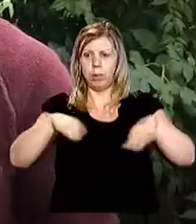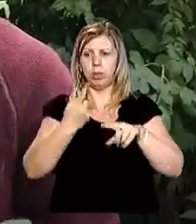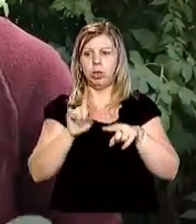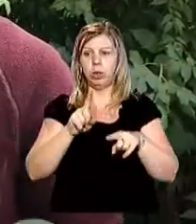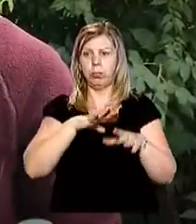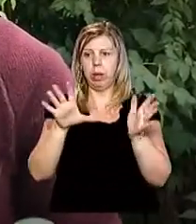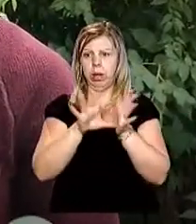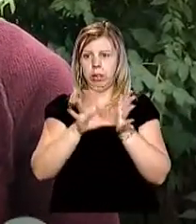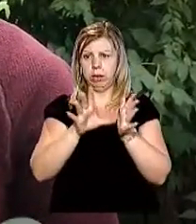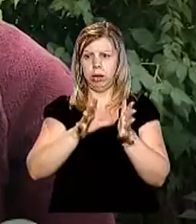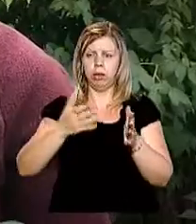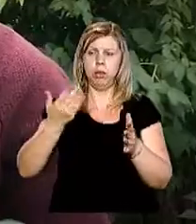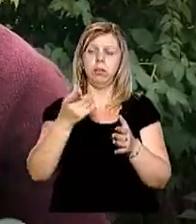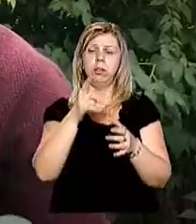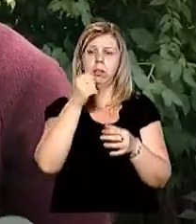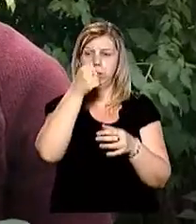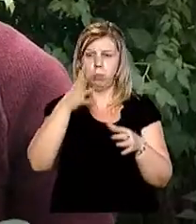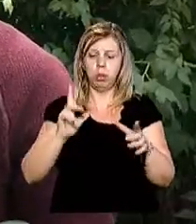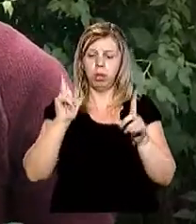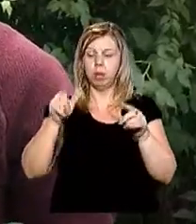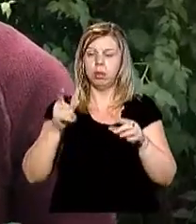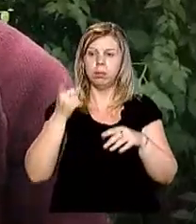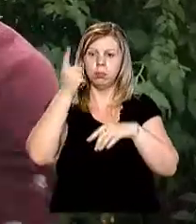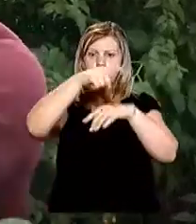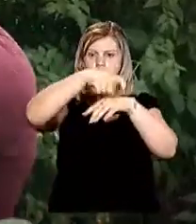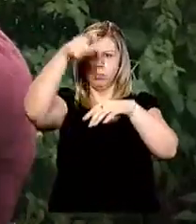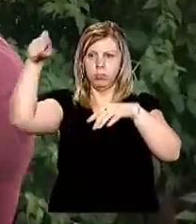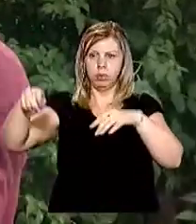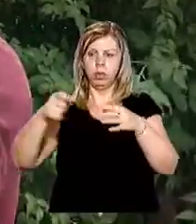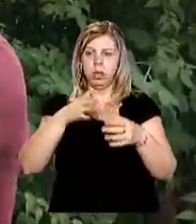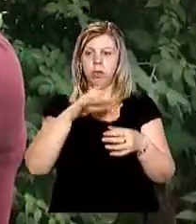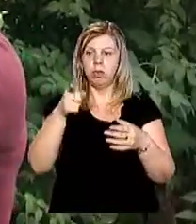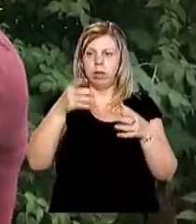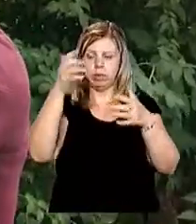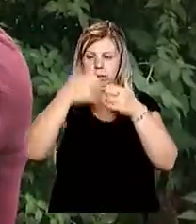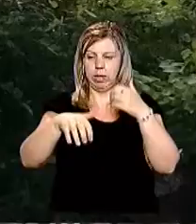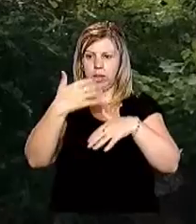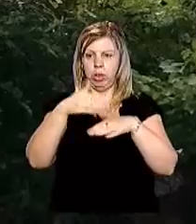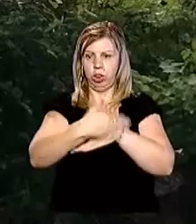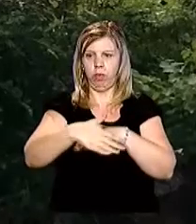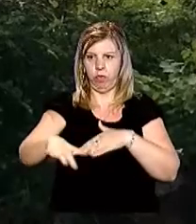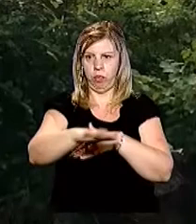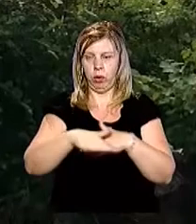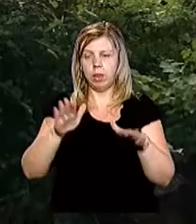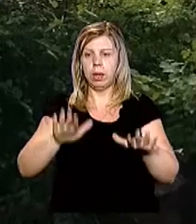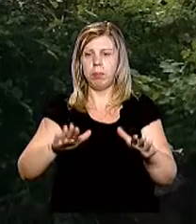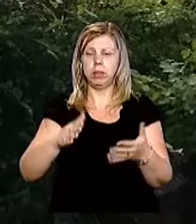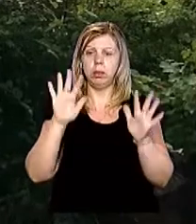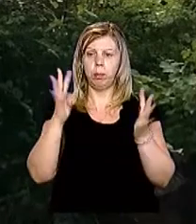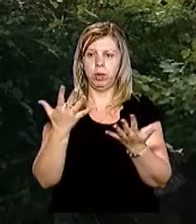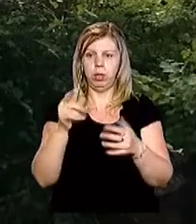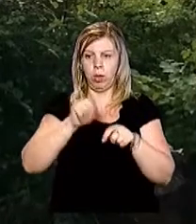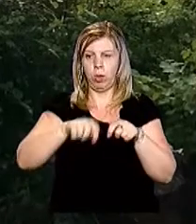зробити електричне. Вишка не могла заїхати, не було під'їзду, тому що вона посеред двора стояла. На місці події була